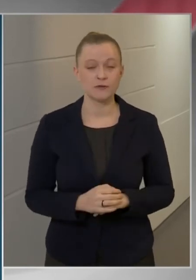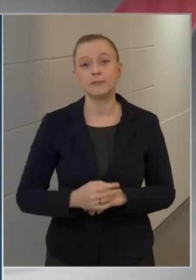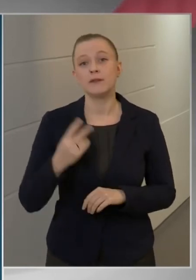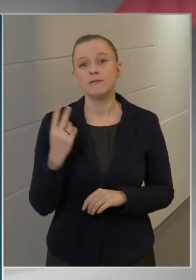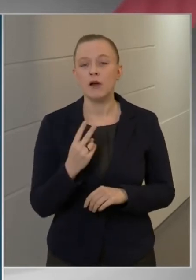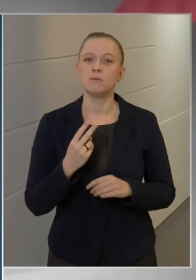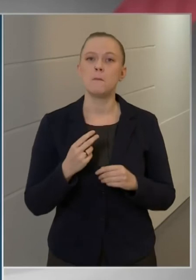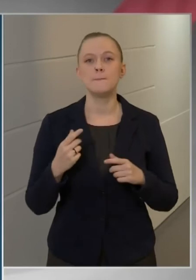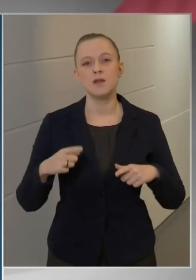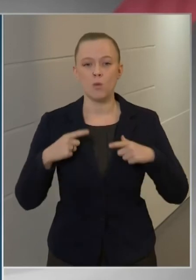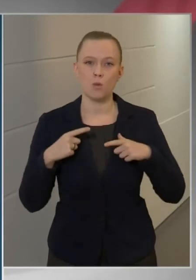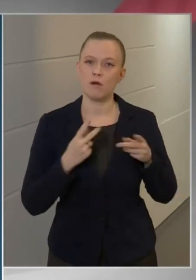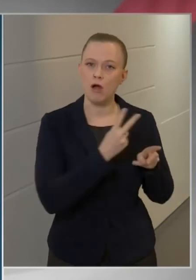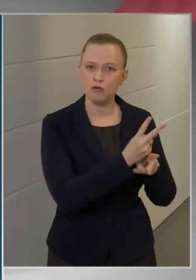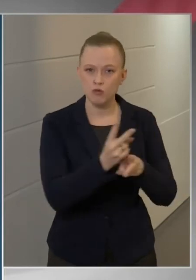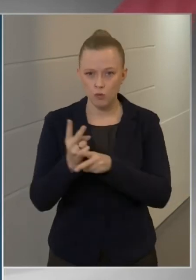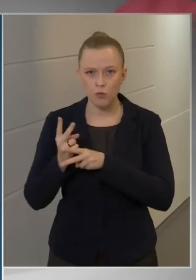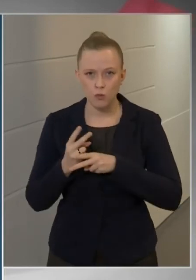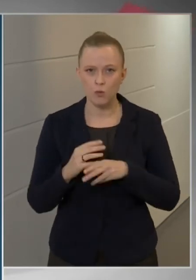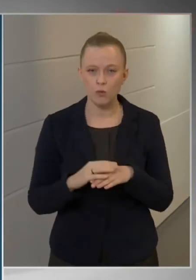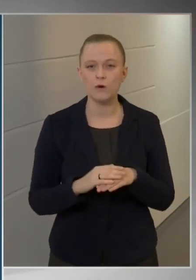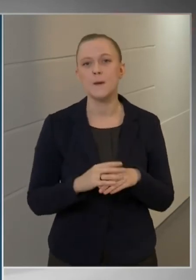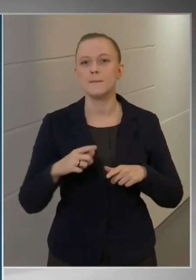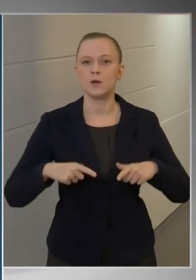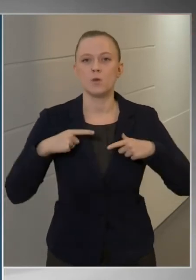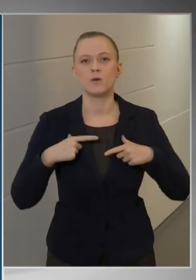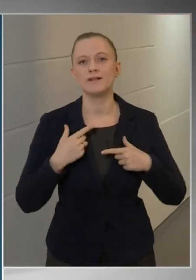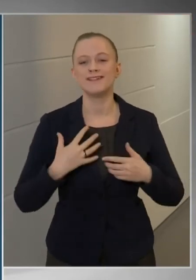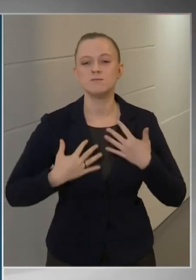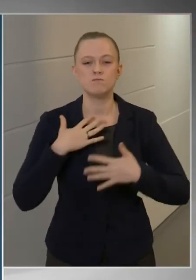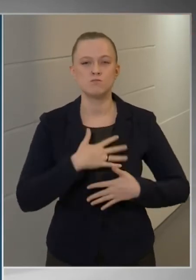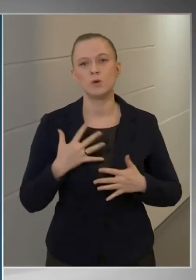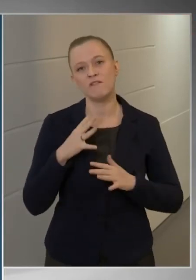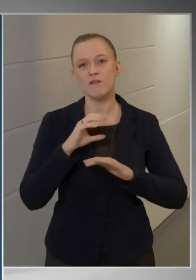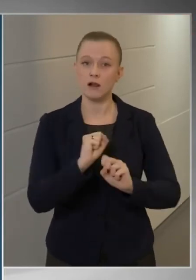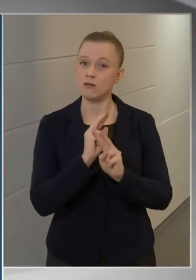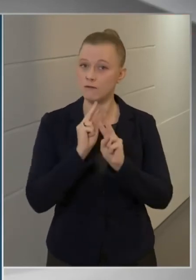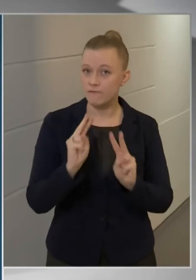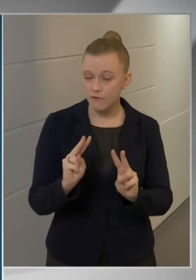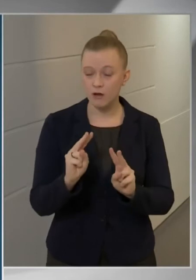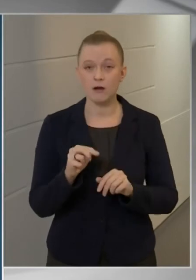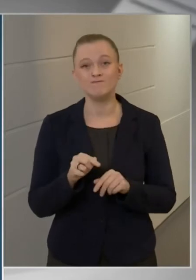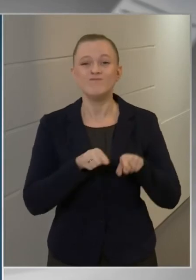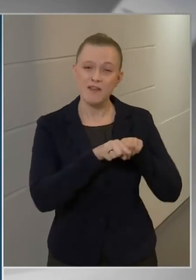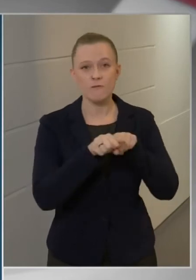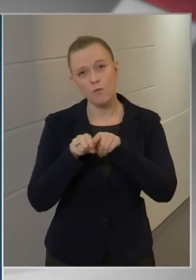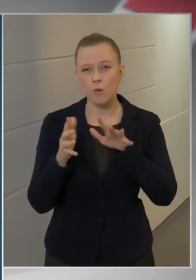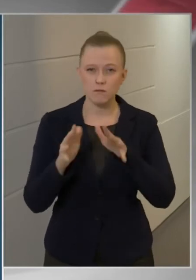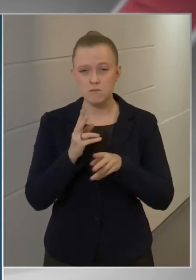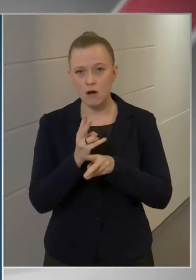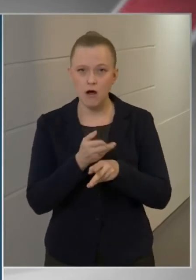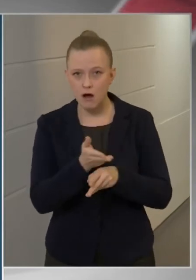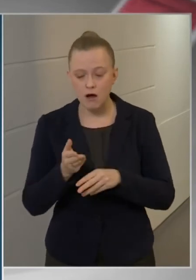van egy biológiai hasonlóság, egy biológiai immunválasz, ami egyformán zajlik